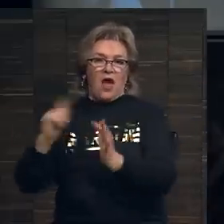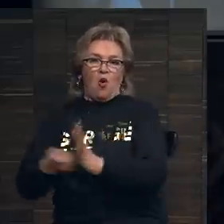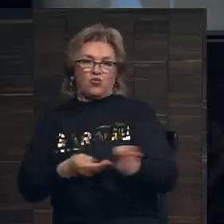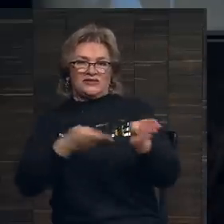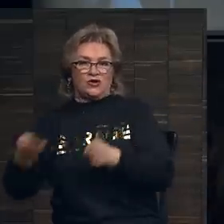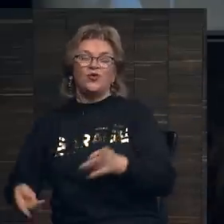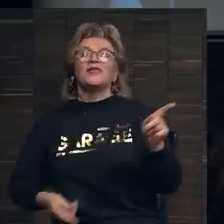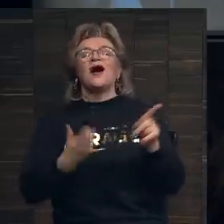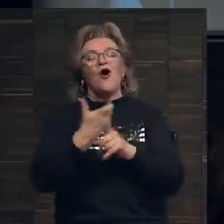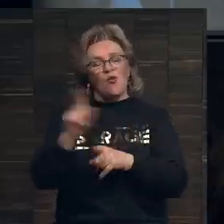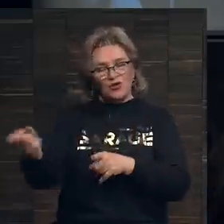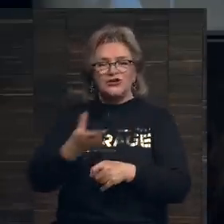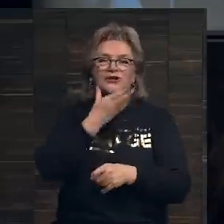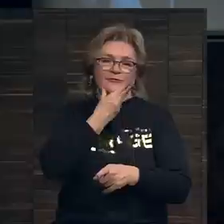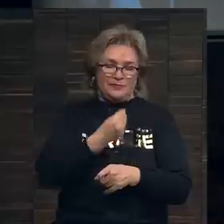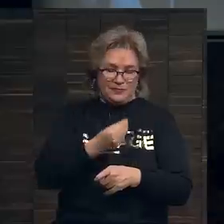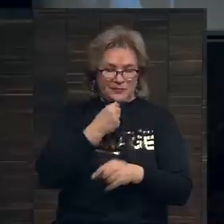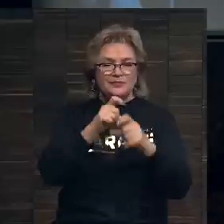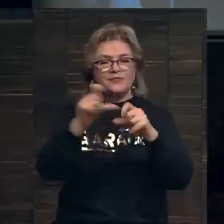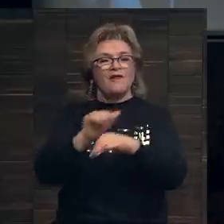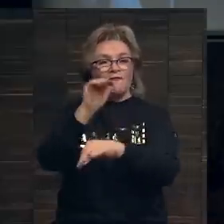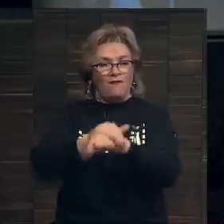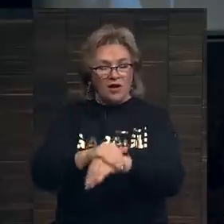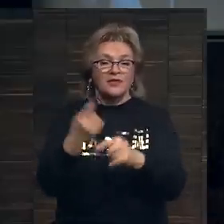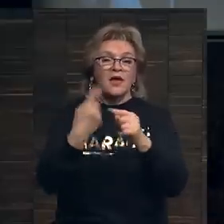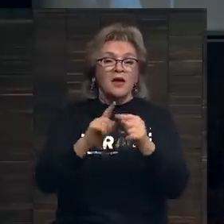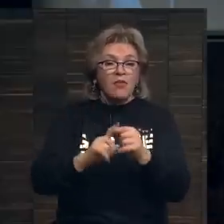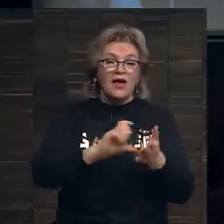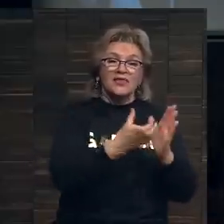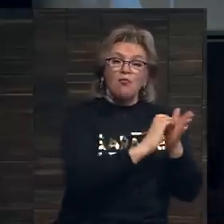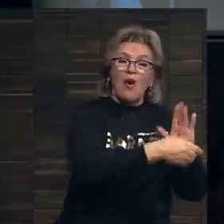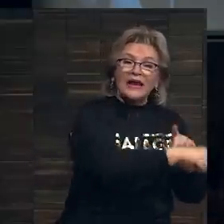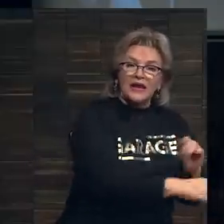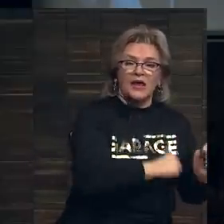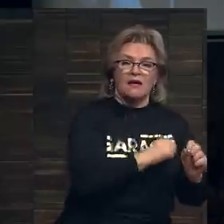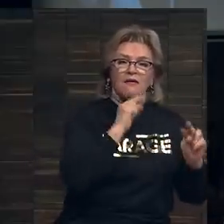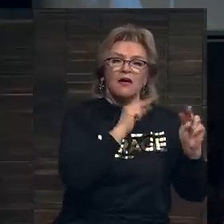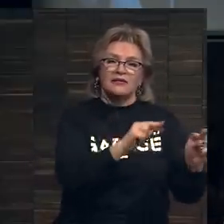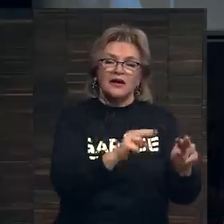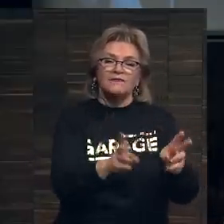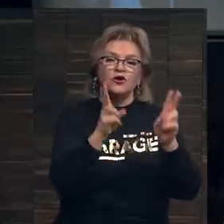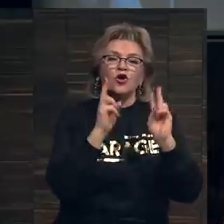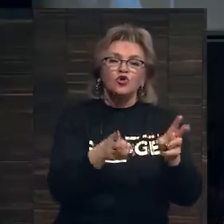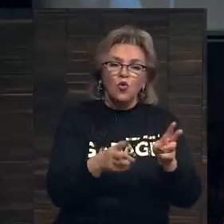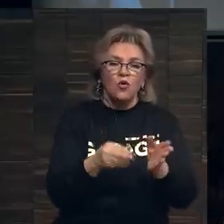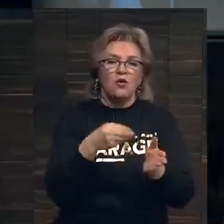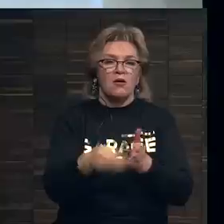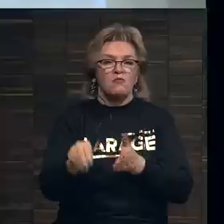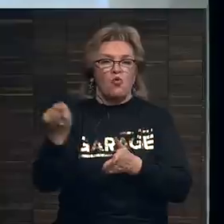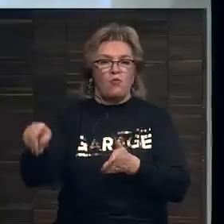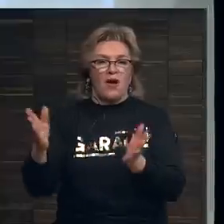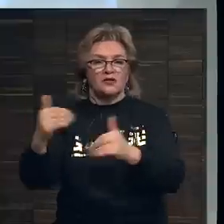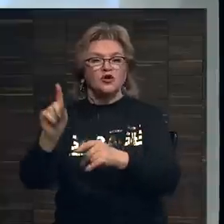Это очень красноречивый факт, и именно поэтому галереи стараются контролировать, кто покупает